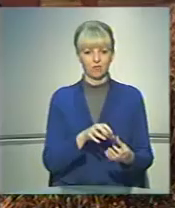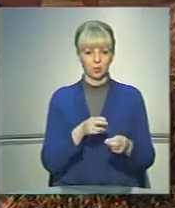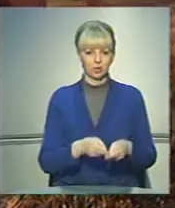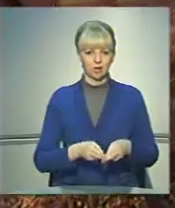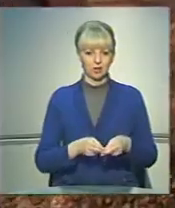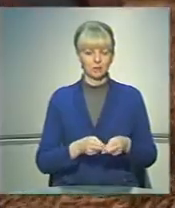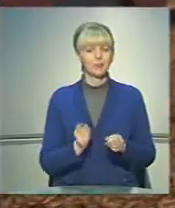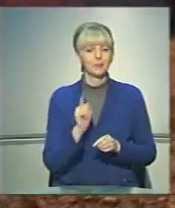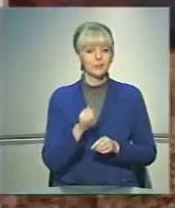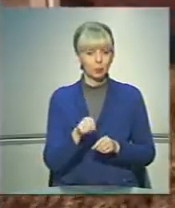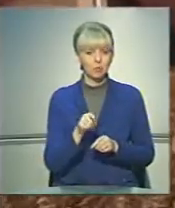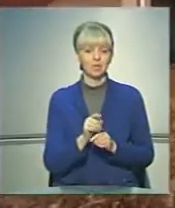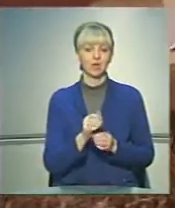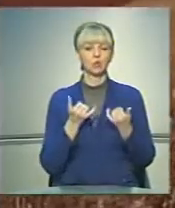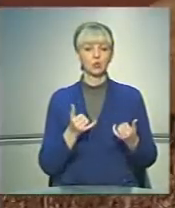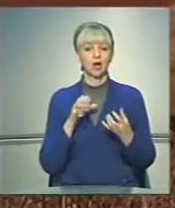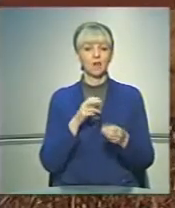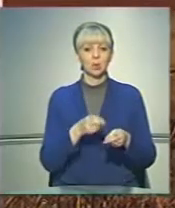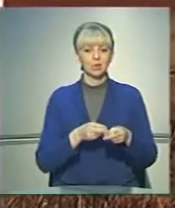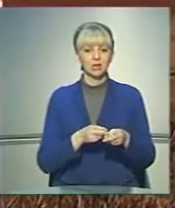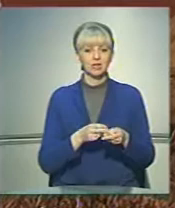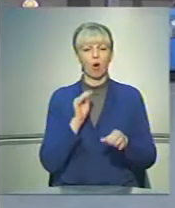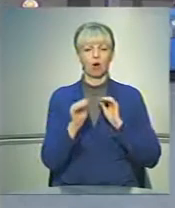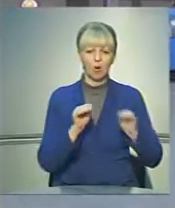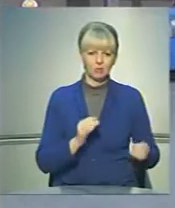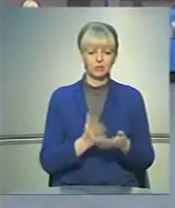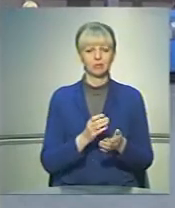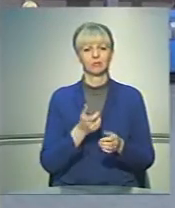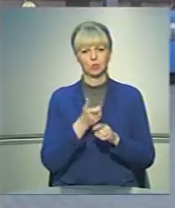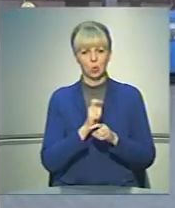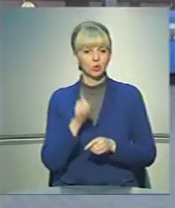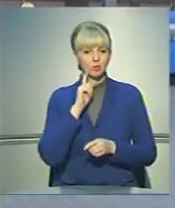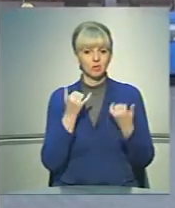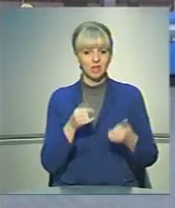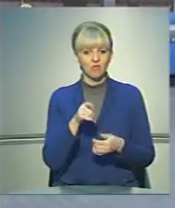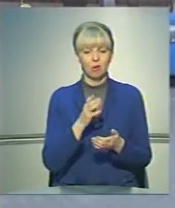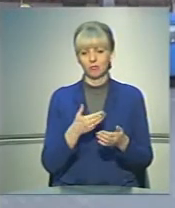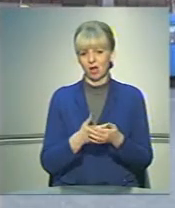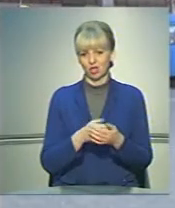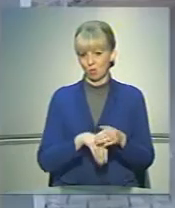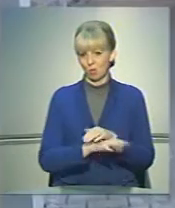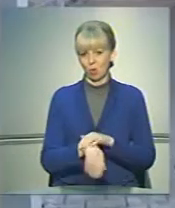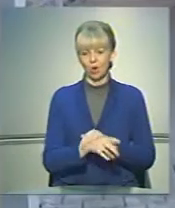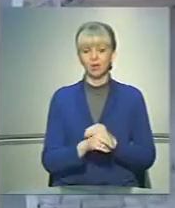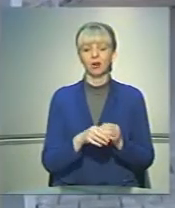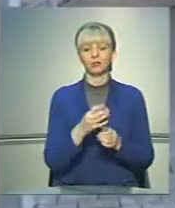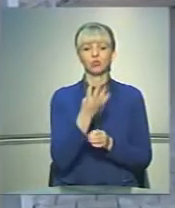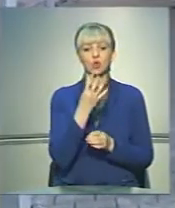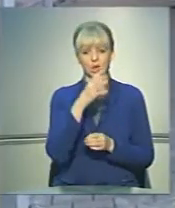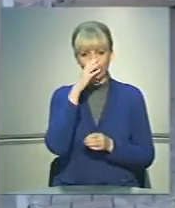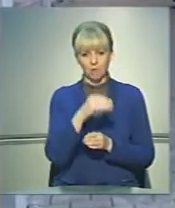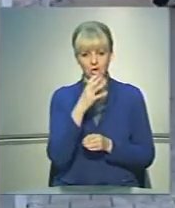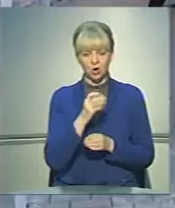Утім, попри те, що сучасна автостанція обладнана і є досить зручною, зараз вона майже порожня. На пероні чотири